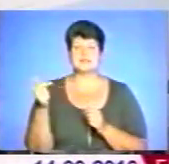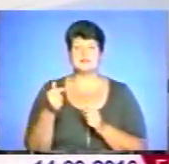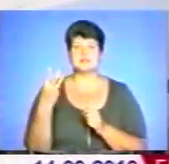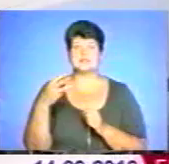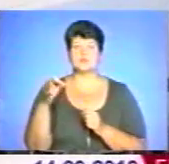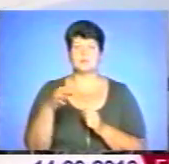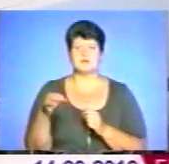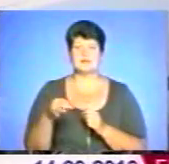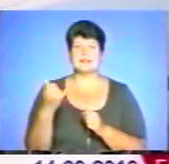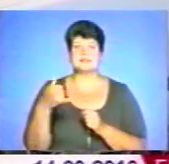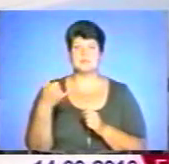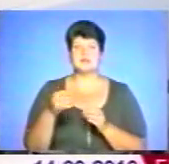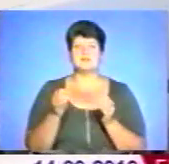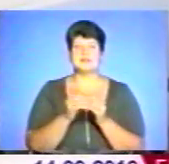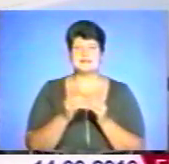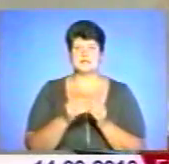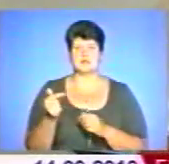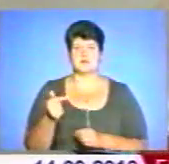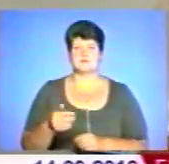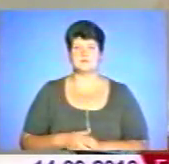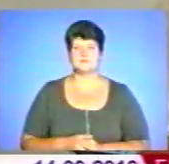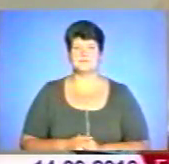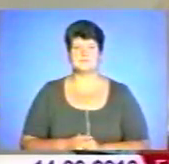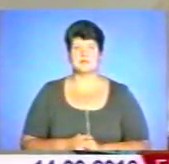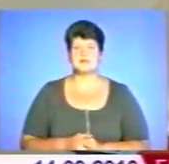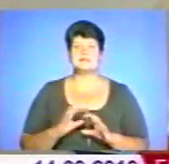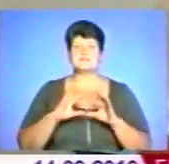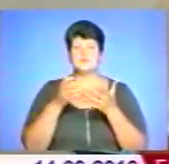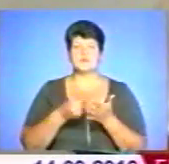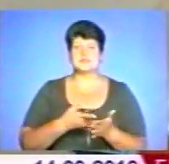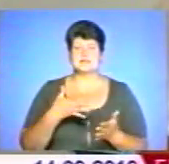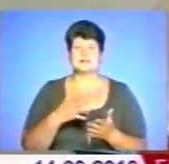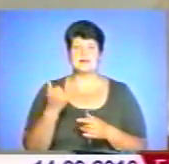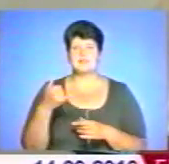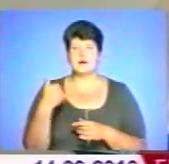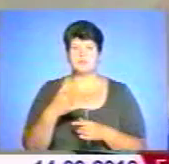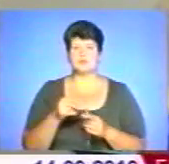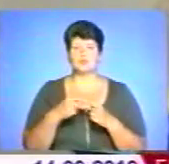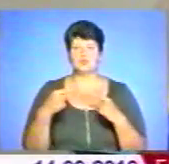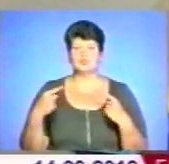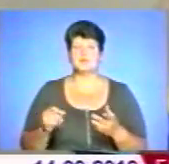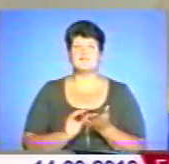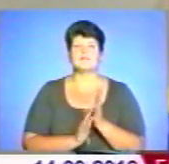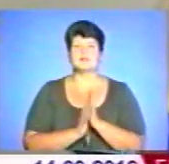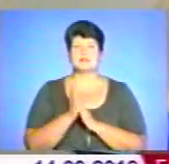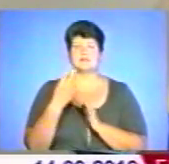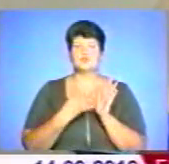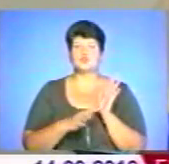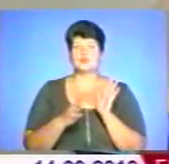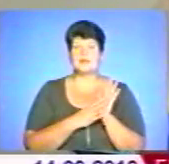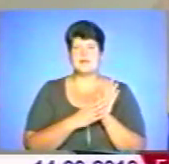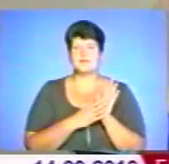копійок. Диспаливо – 10 гривень. Світова ціна на нафтопродукти також виросла від 99